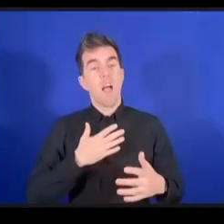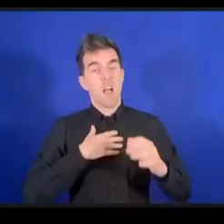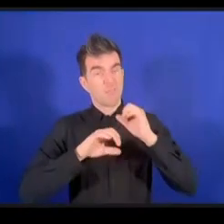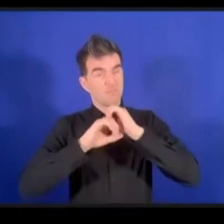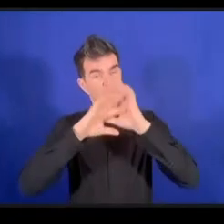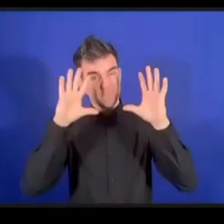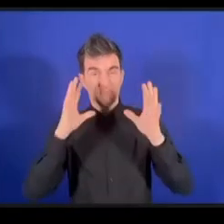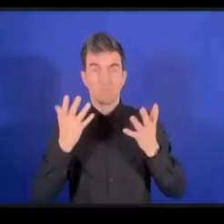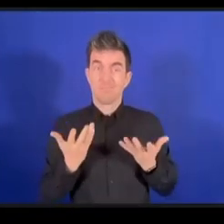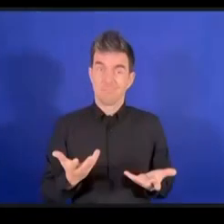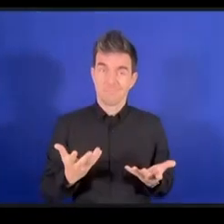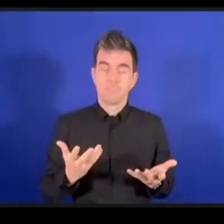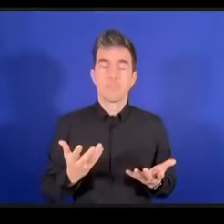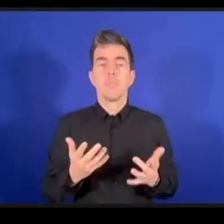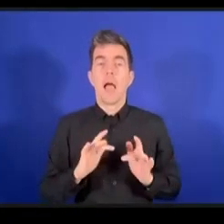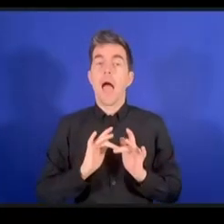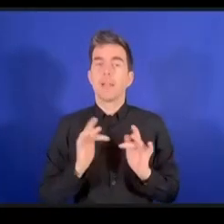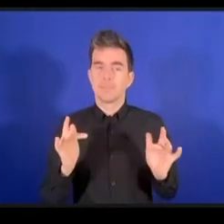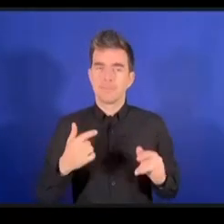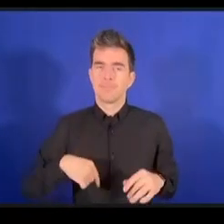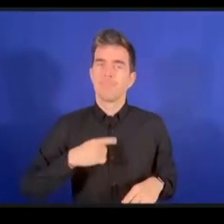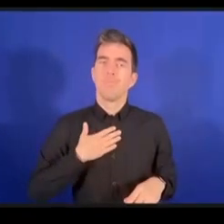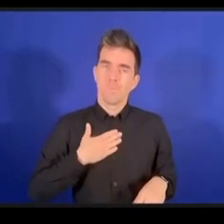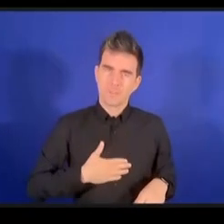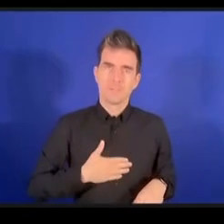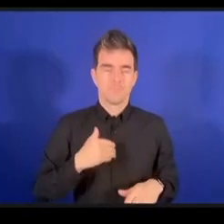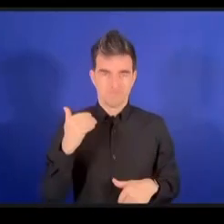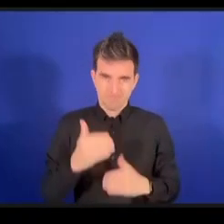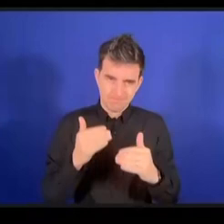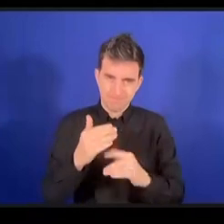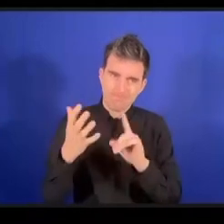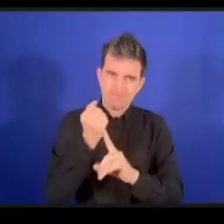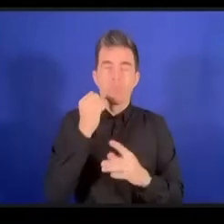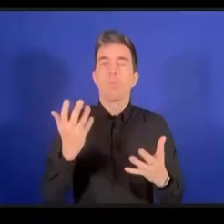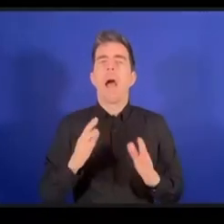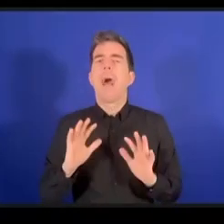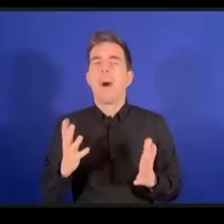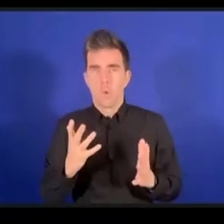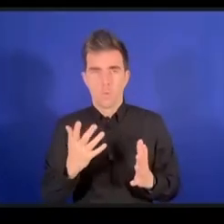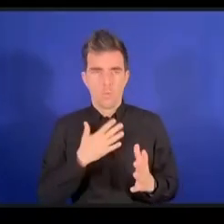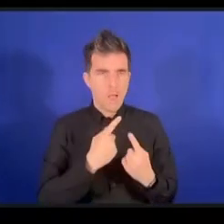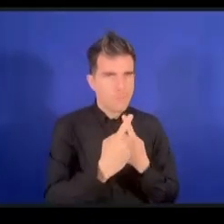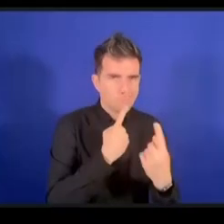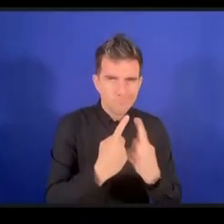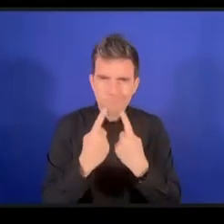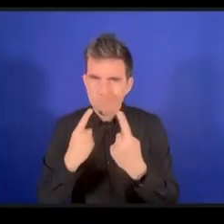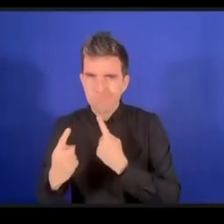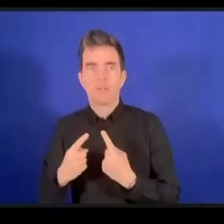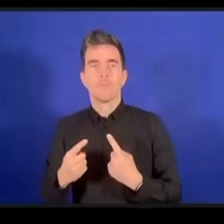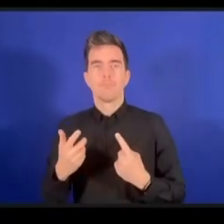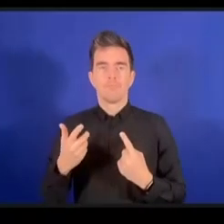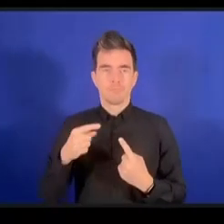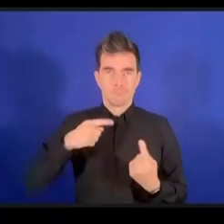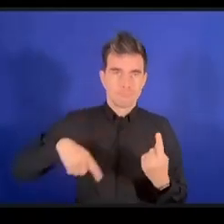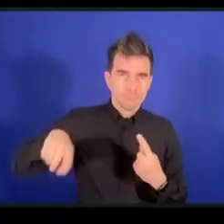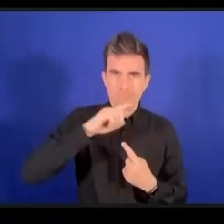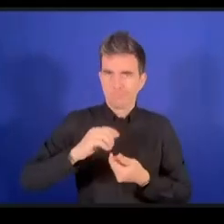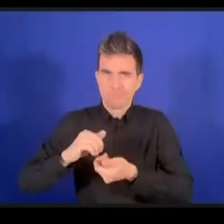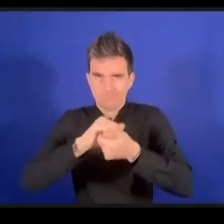إليها يمكن تحقيقها من خلال الحوار والتعاون أنا سمعت عن المطالبة